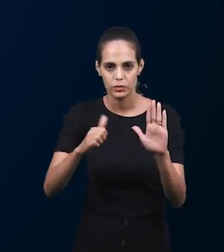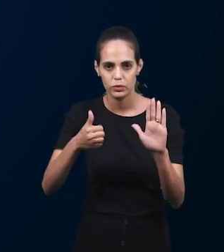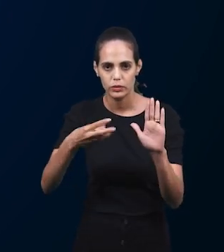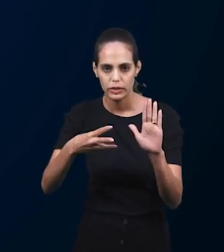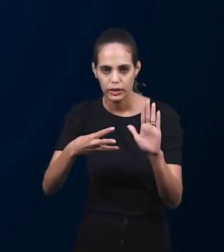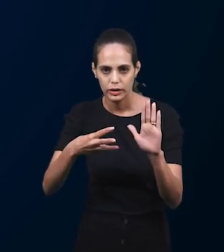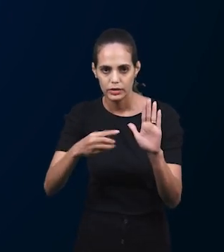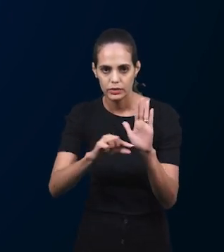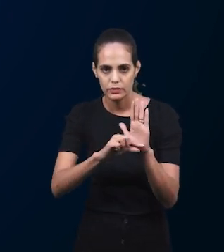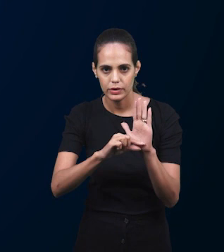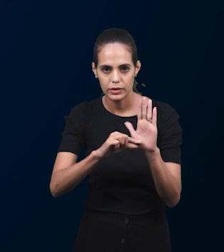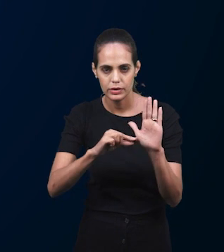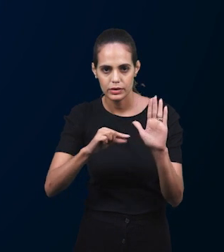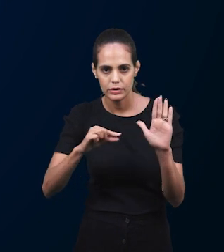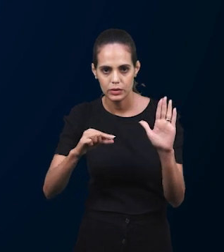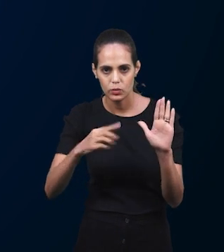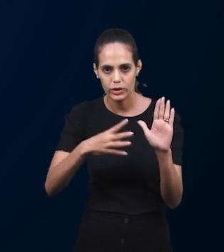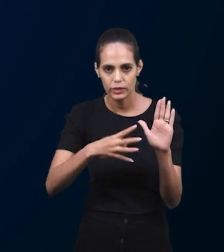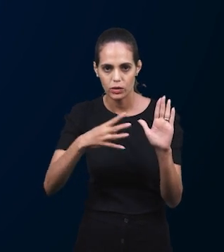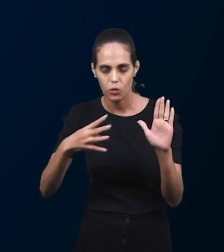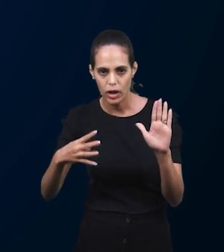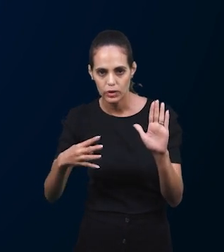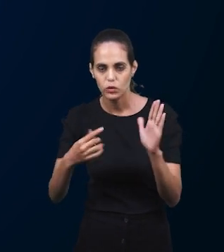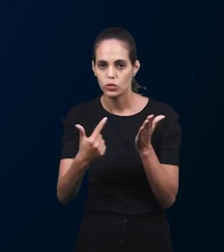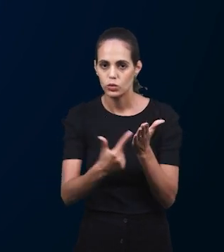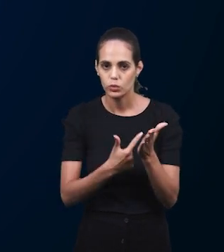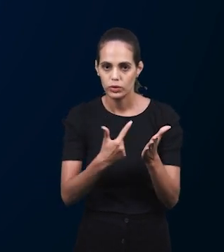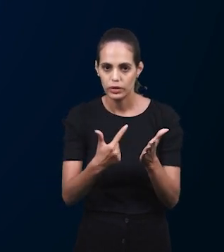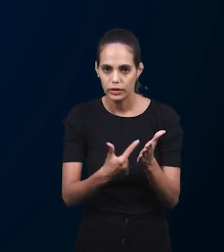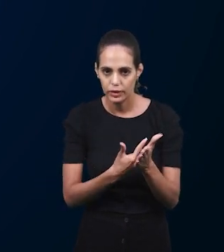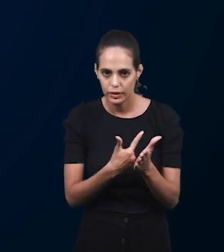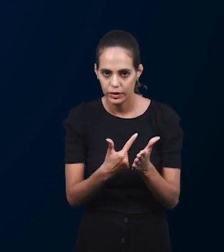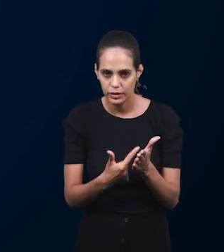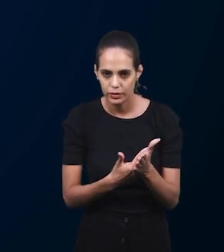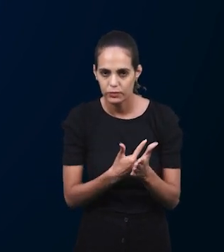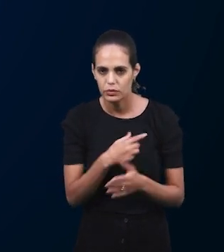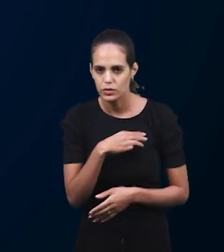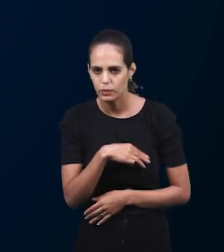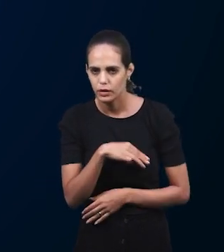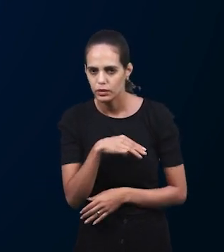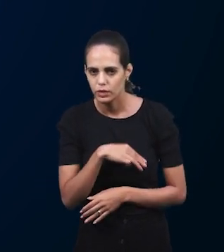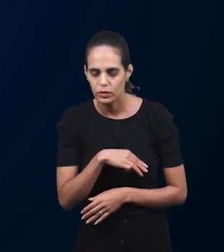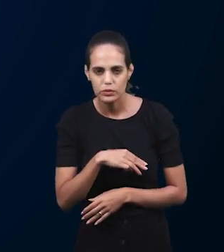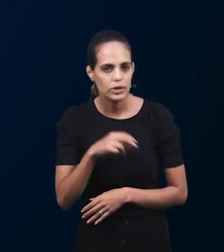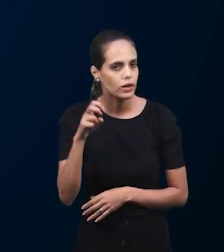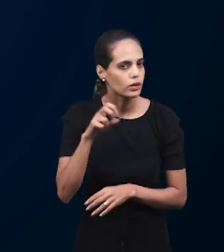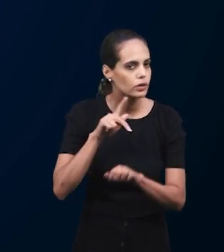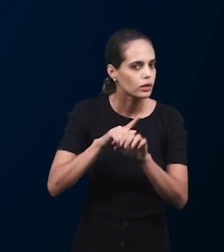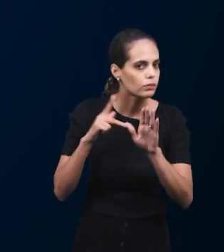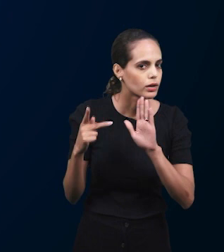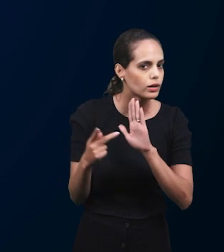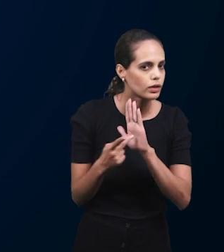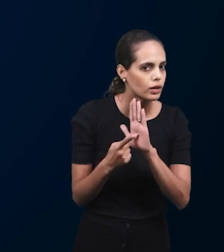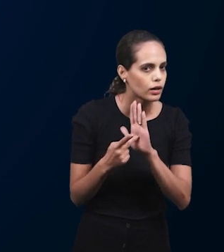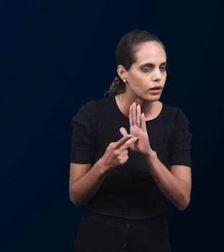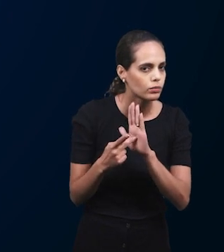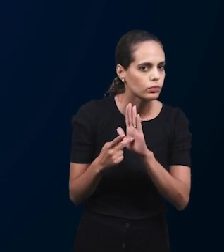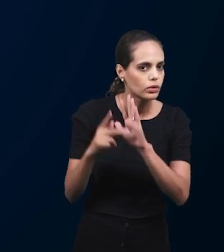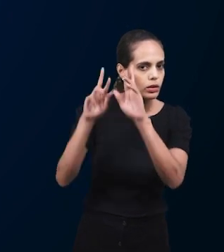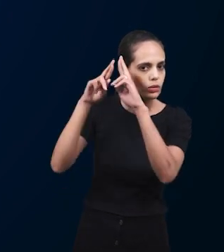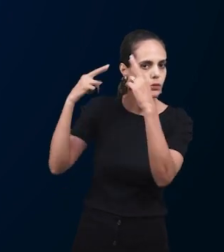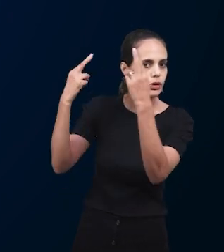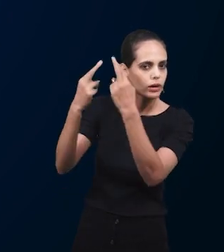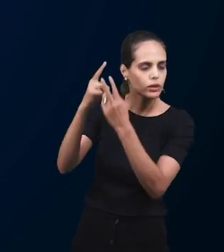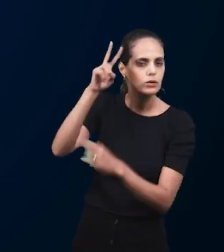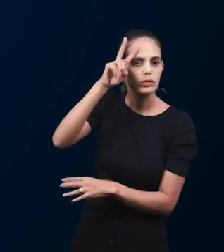главе Евангелия от Матфея в 44 стихе Господь Иисус говорит о 5 притче о царстве.